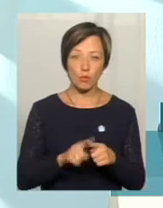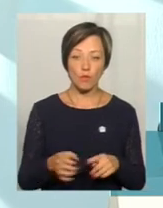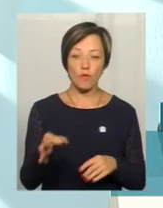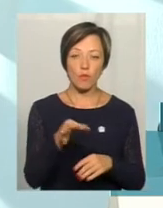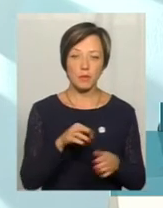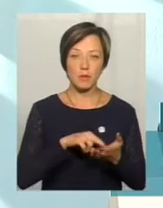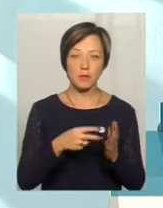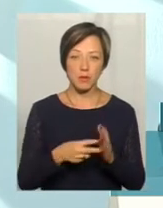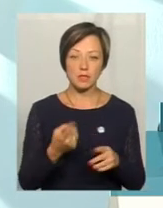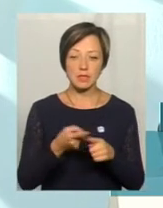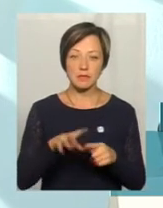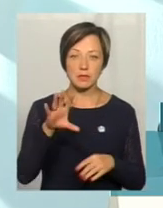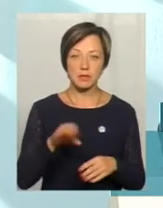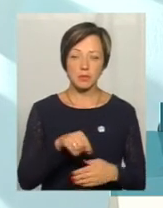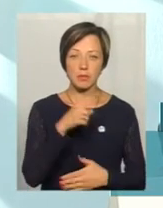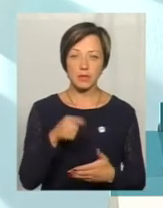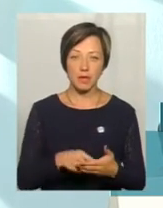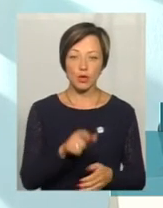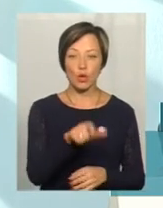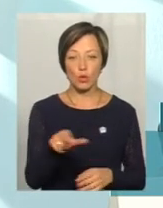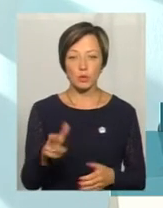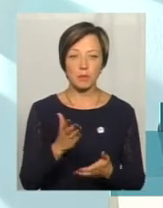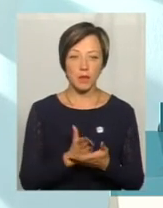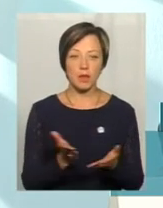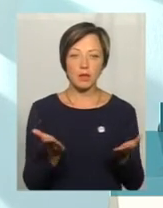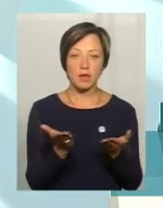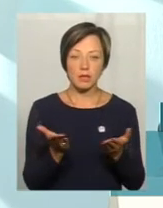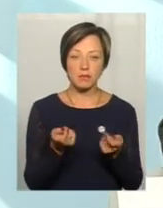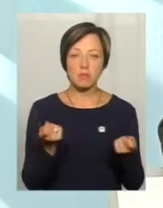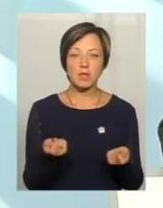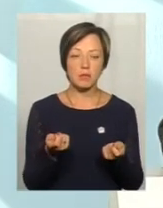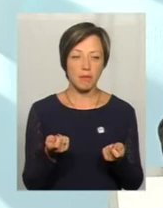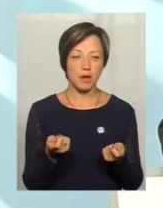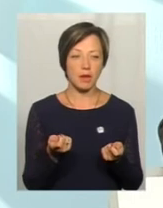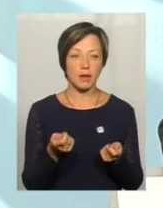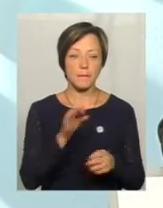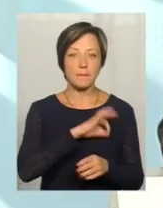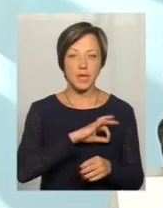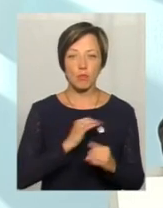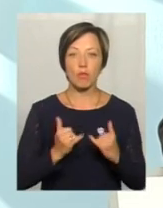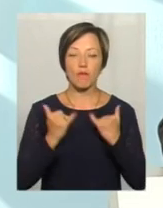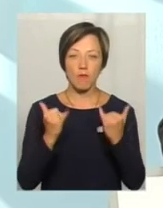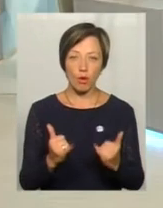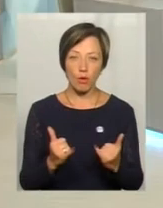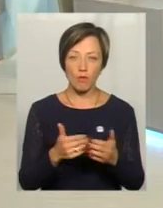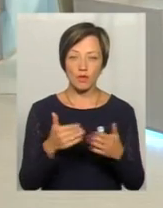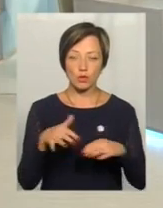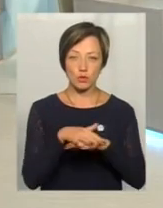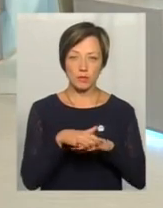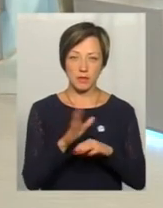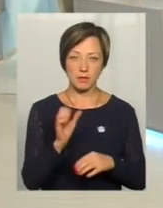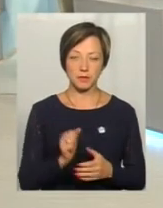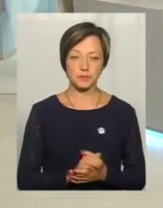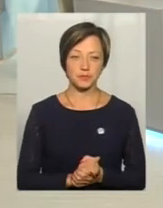області передбачили ці питання, щоб люди мали якісь хоч мінімальні пільги, якусь повагу, якусь пошану від суспільства.